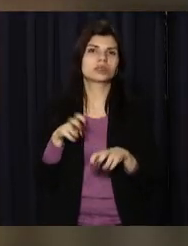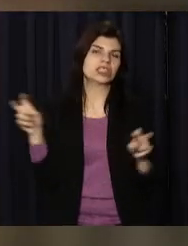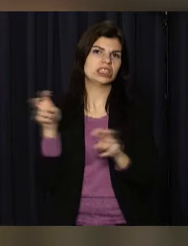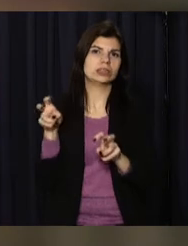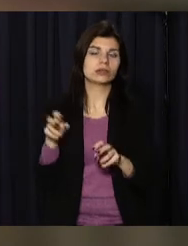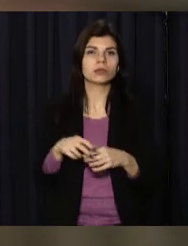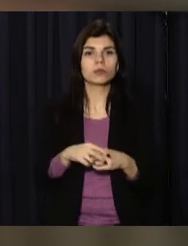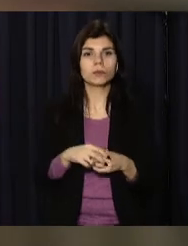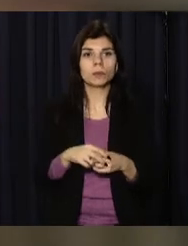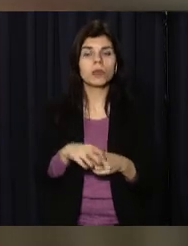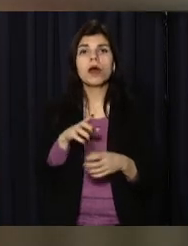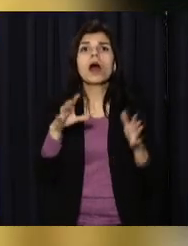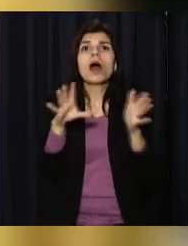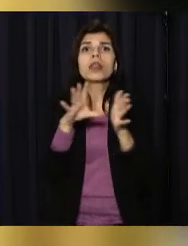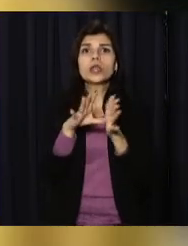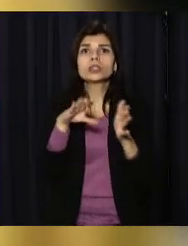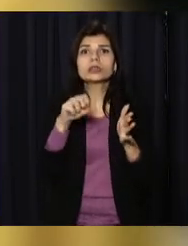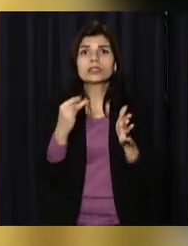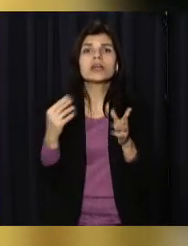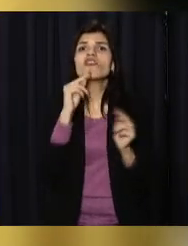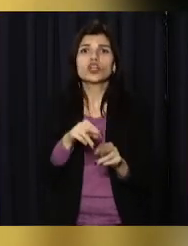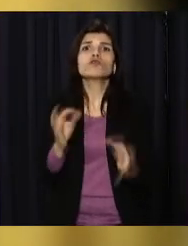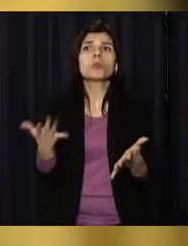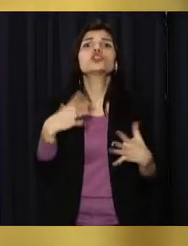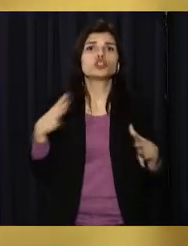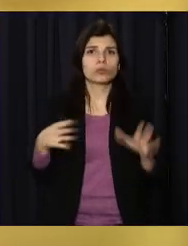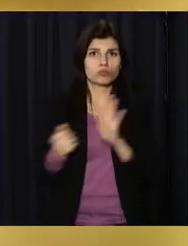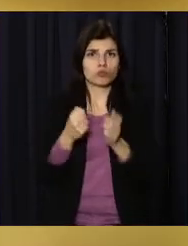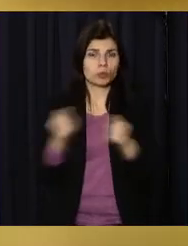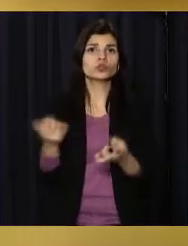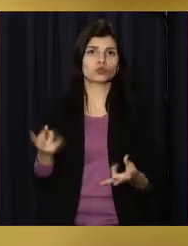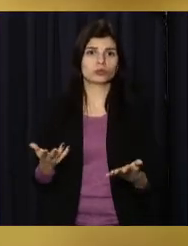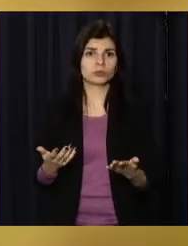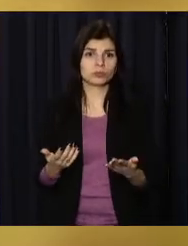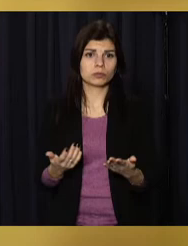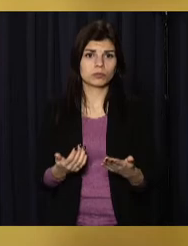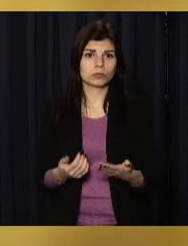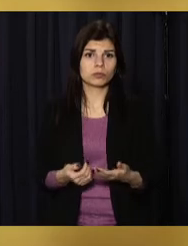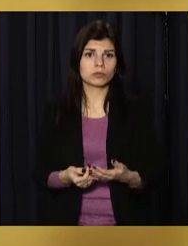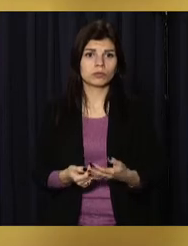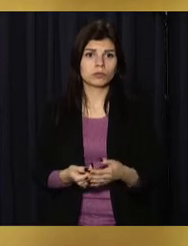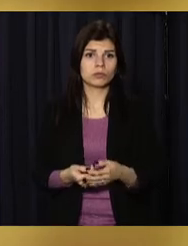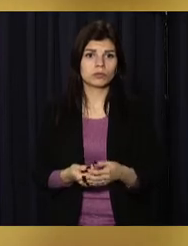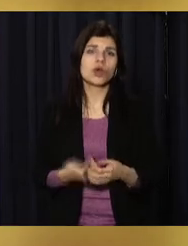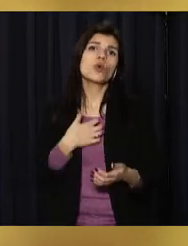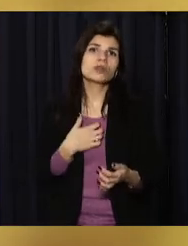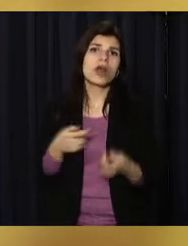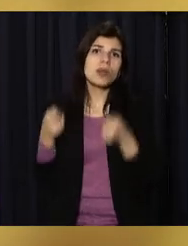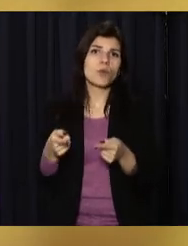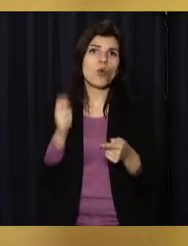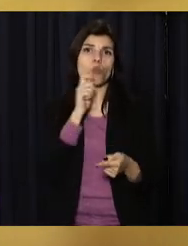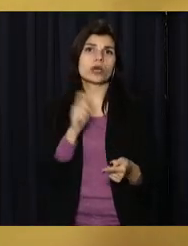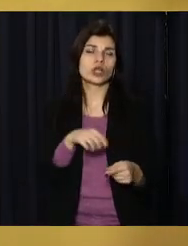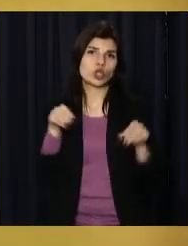А по поводу атомних електростанцій? Ну, тільки набагато-чуть-чуть